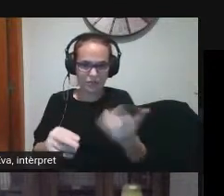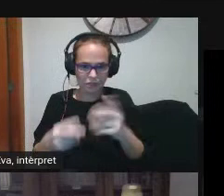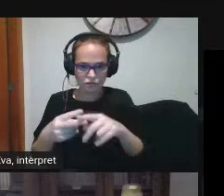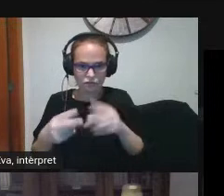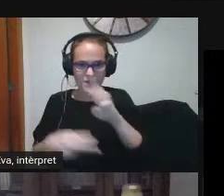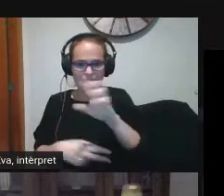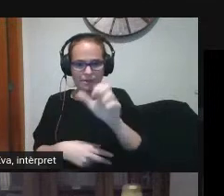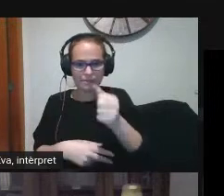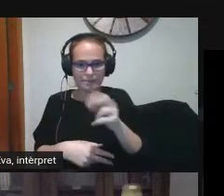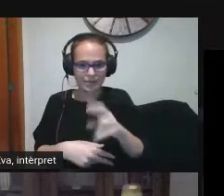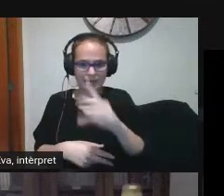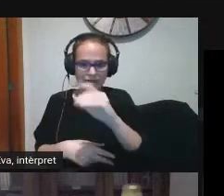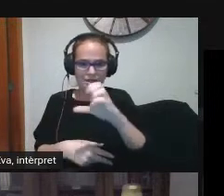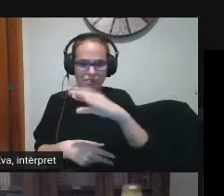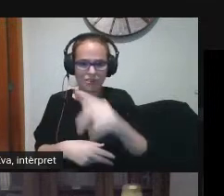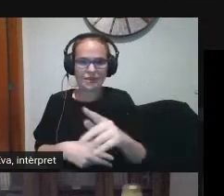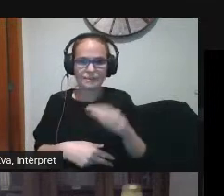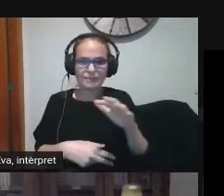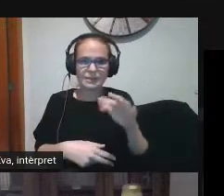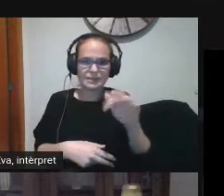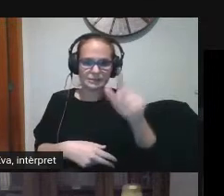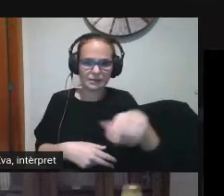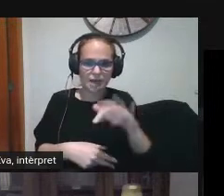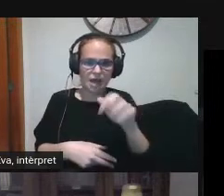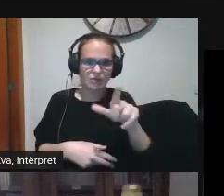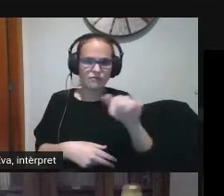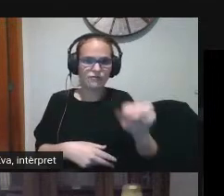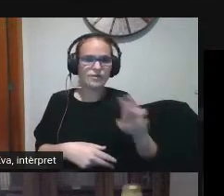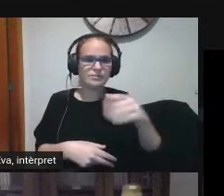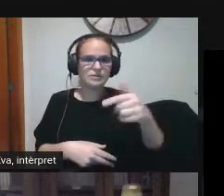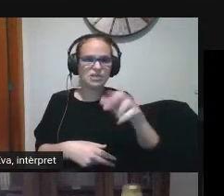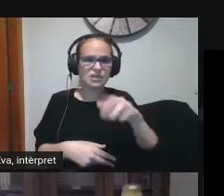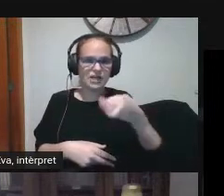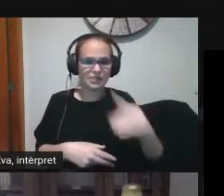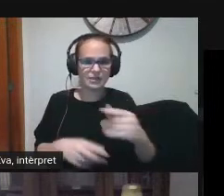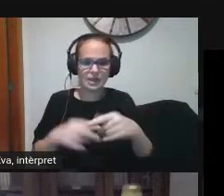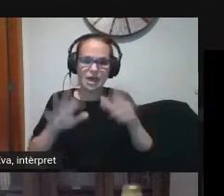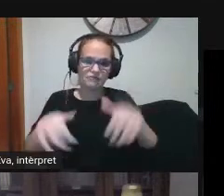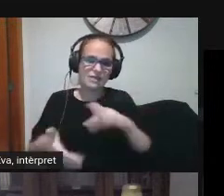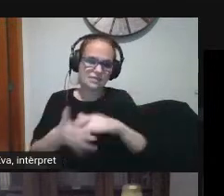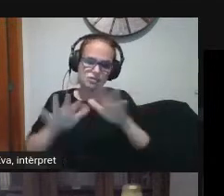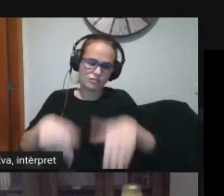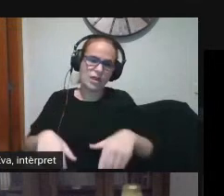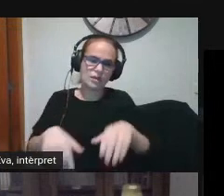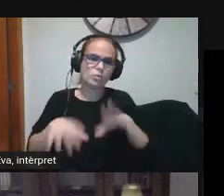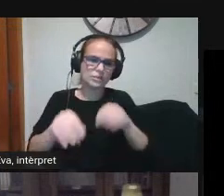i el FlipDIC que utilitzarem en una activitat del final de la sessió